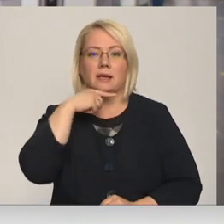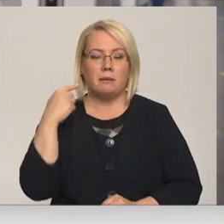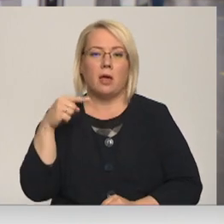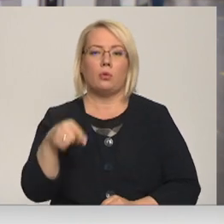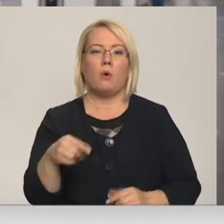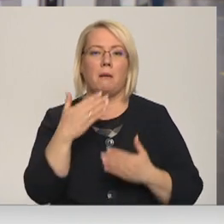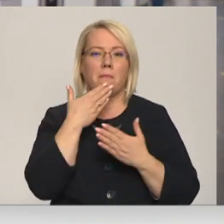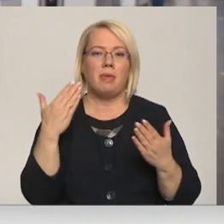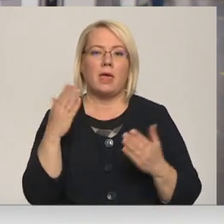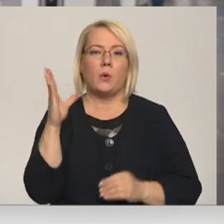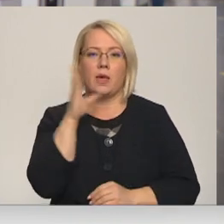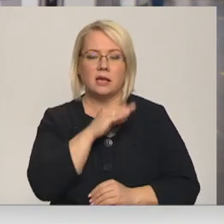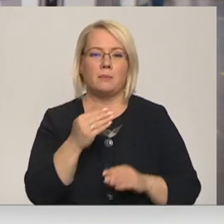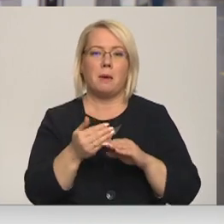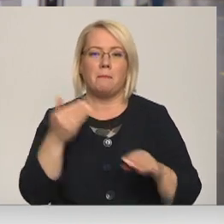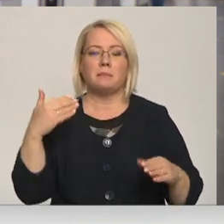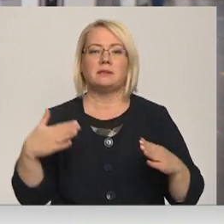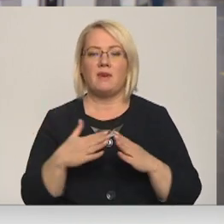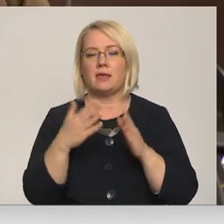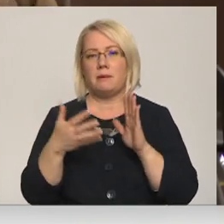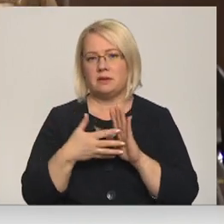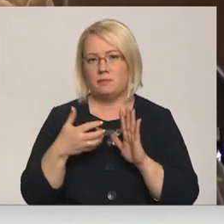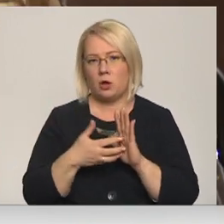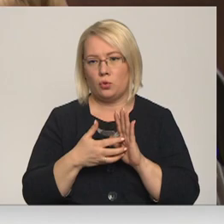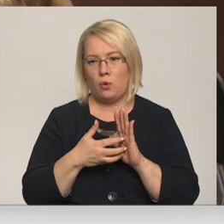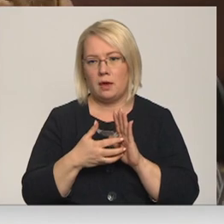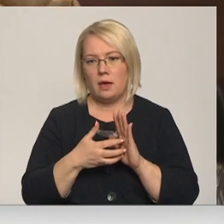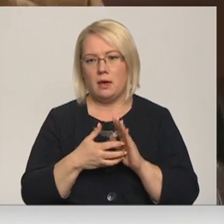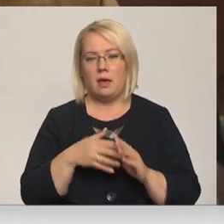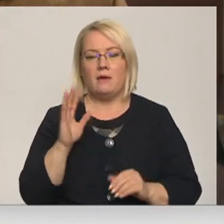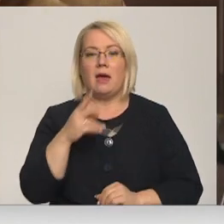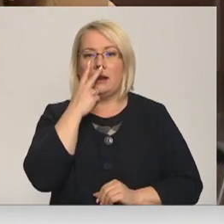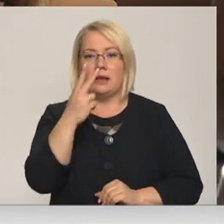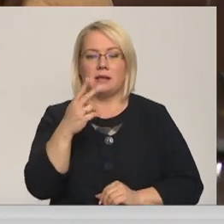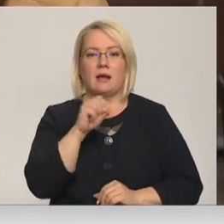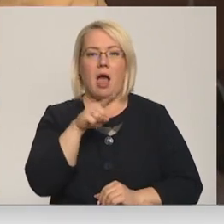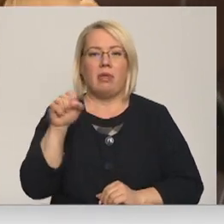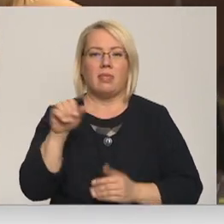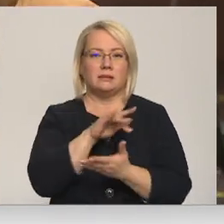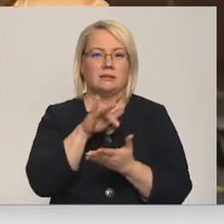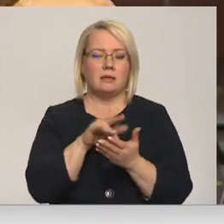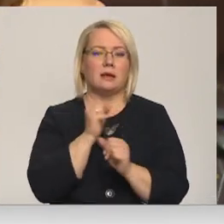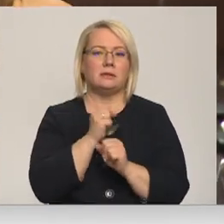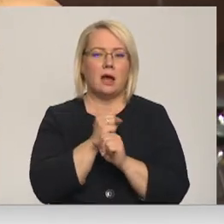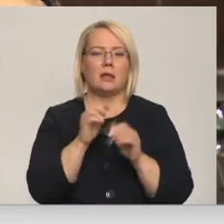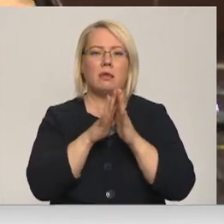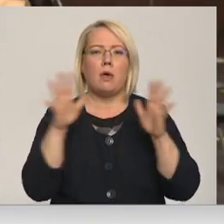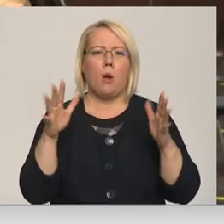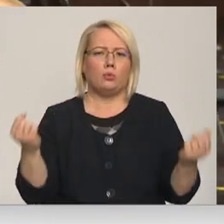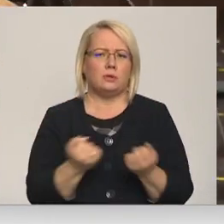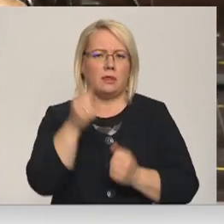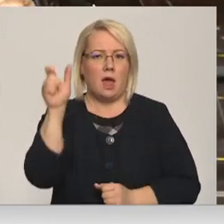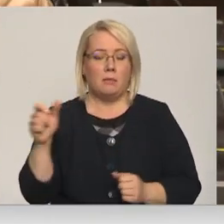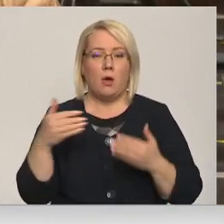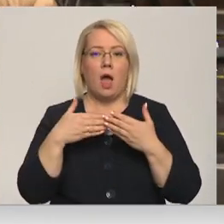pēdējo iespēju vēl pirms svētkiem ir izmantojuši. Kā varam redzēt, Atacentrā šodien strādā ļoti daudz darbinieku un